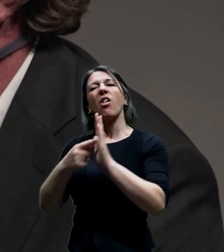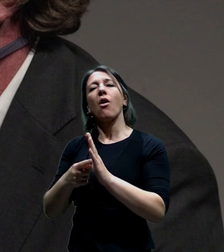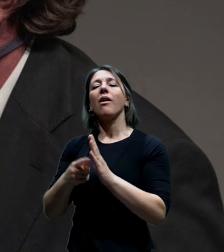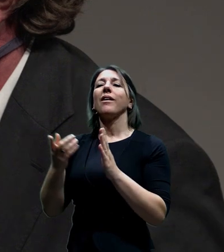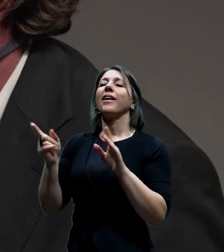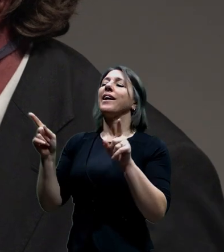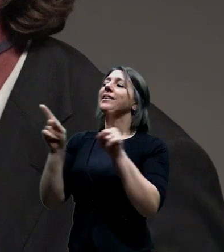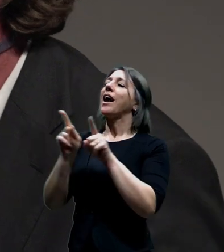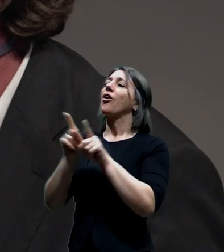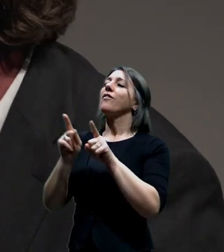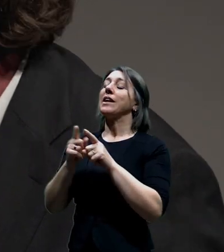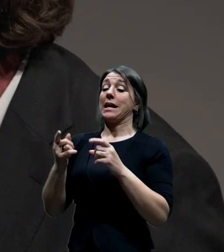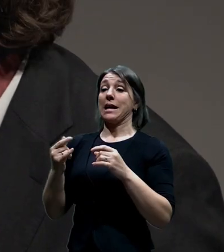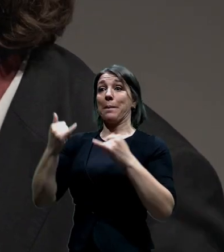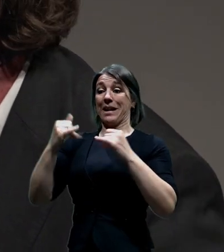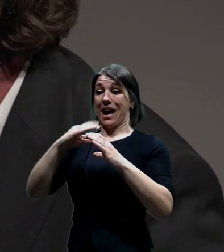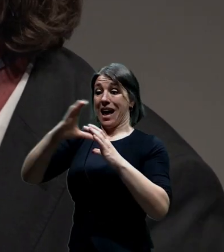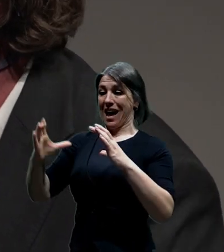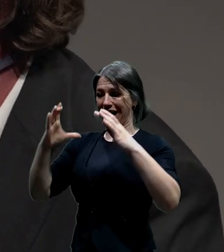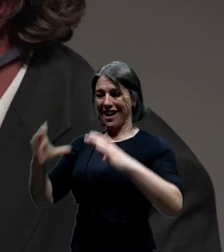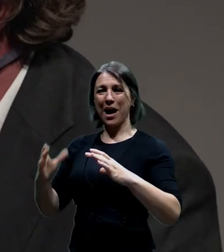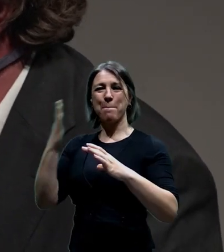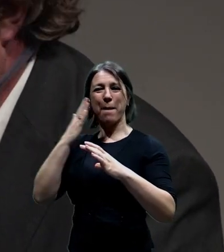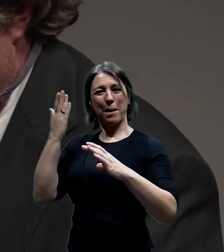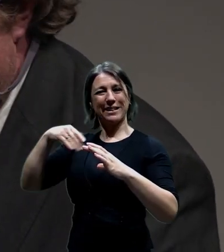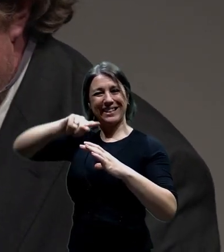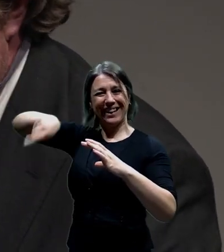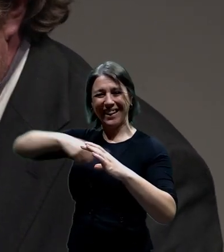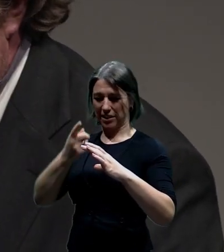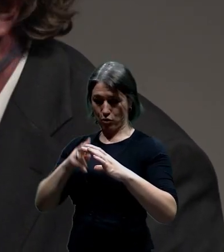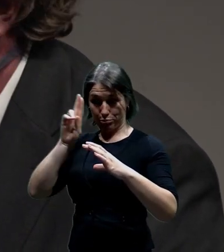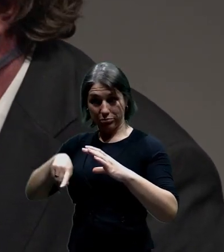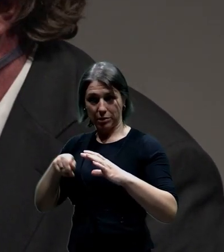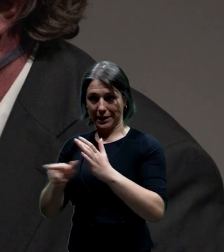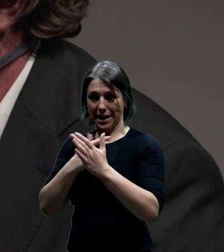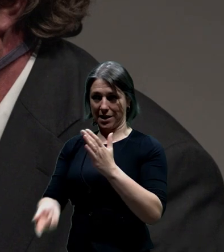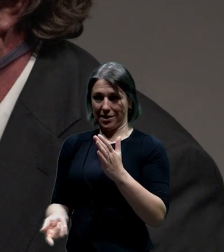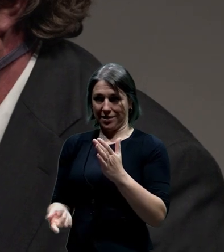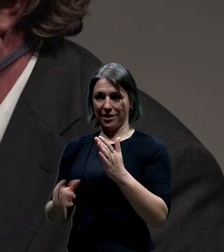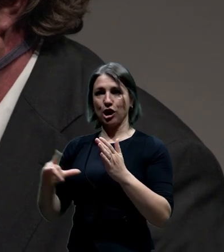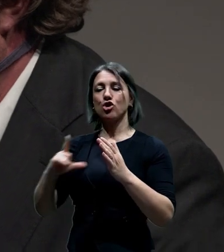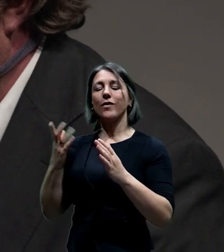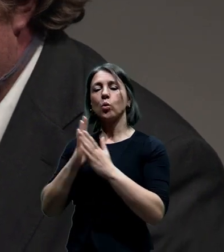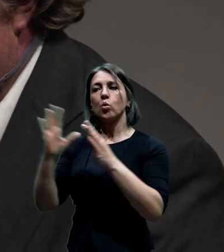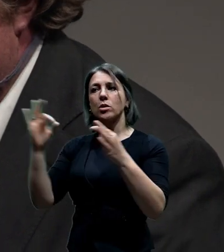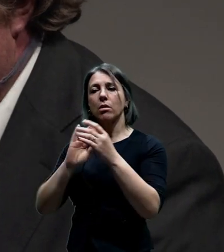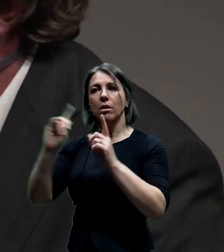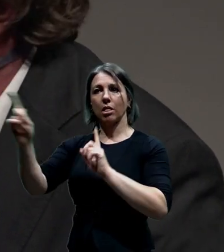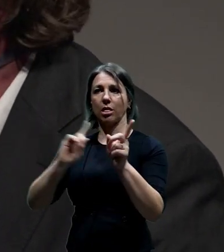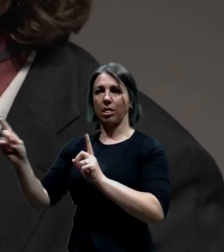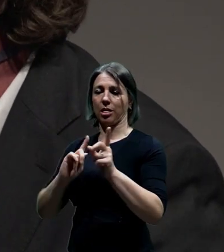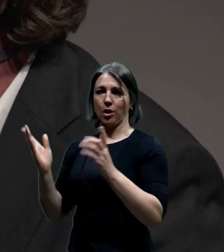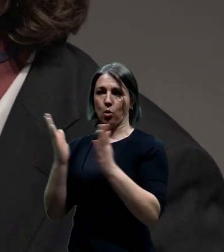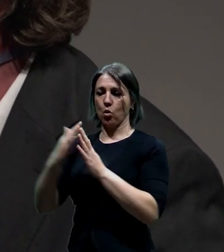přesně těm hranicím, který jsou v těch mapách. Ten život je prostě nad ty lidský dohody.